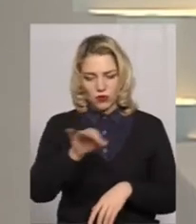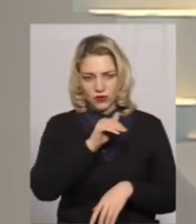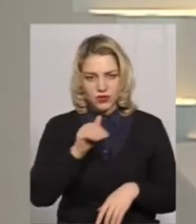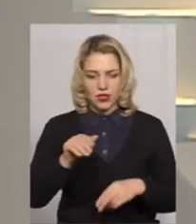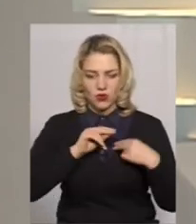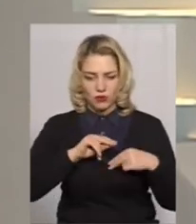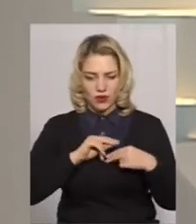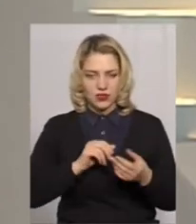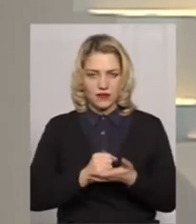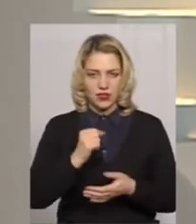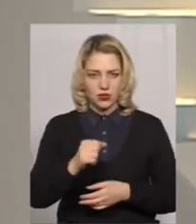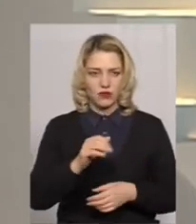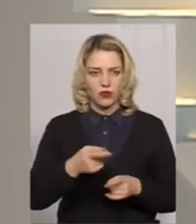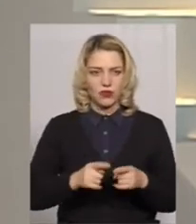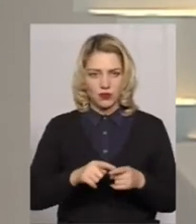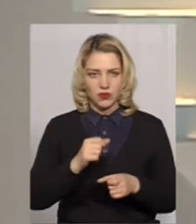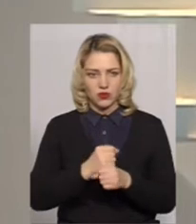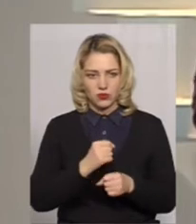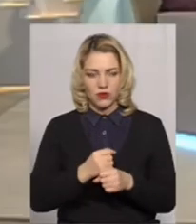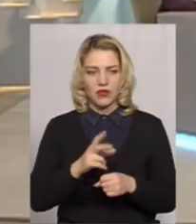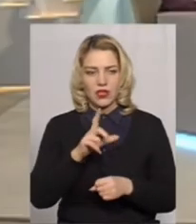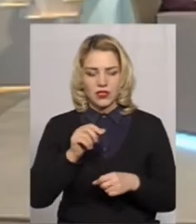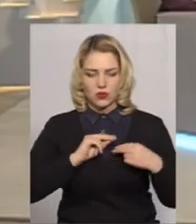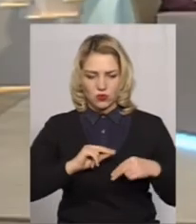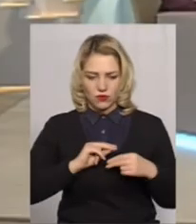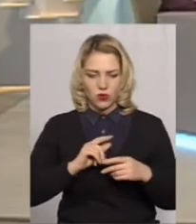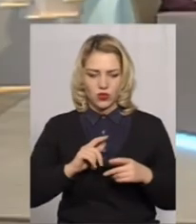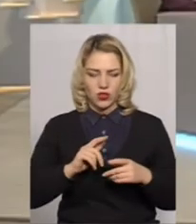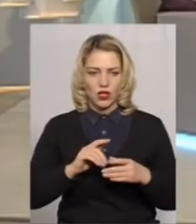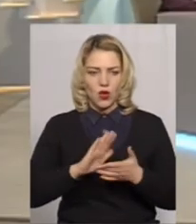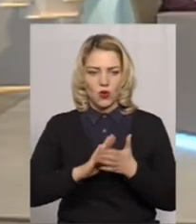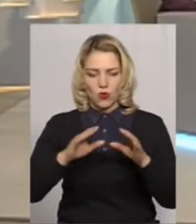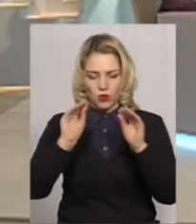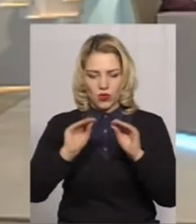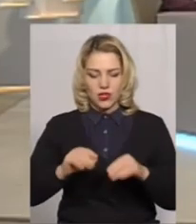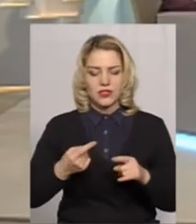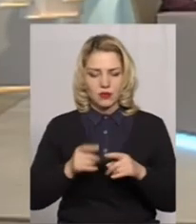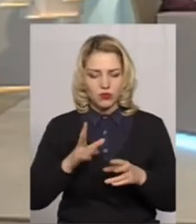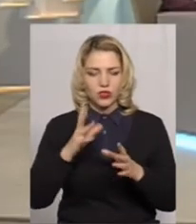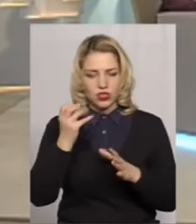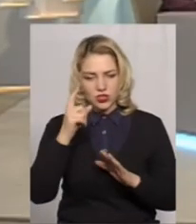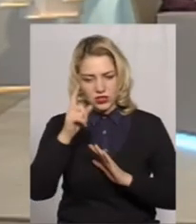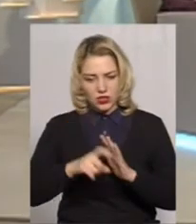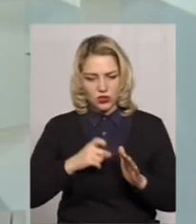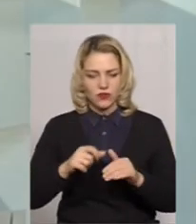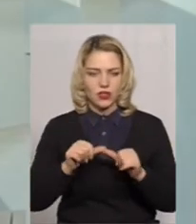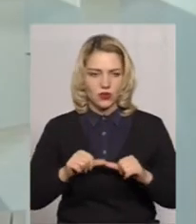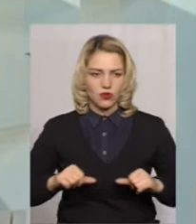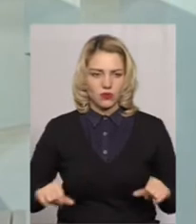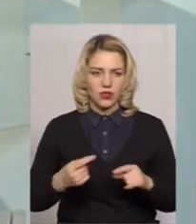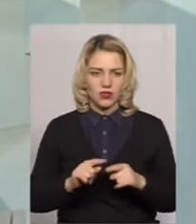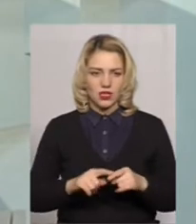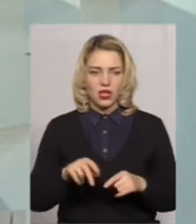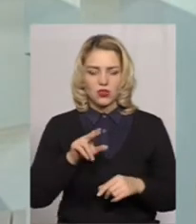От, мушу уточнити, працював за трудовою угодою? Це буде з'ясовувати комісія спеціального розслідування. Входить в повноваження з